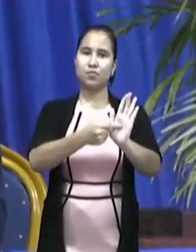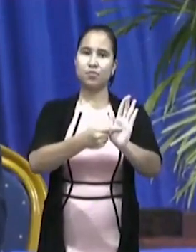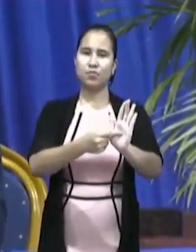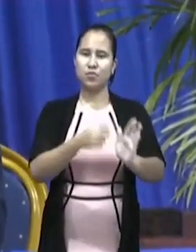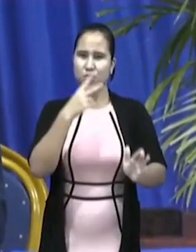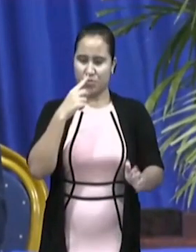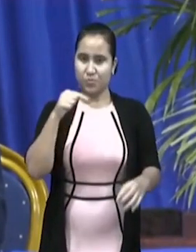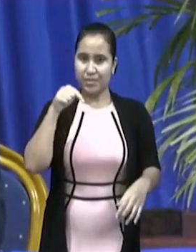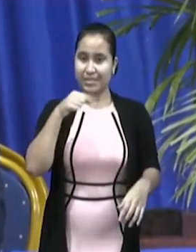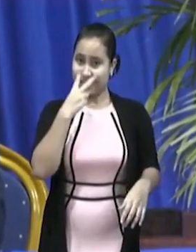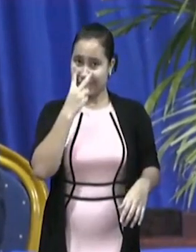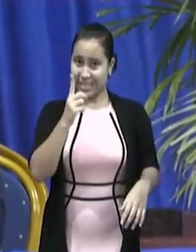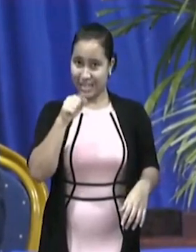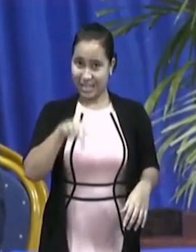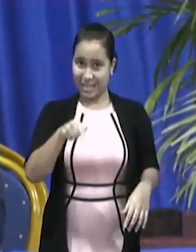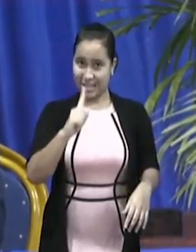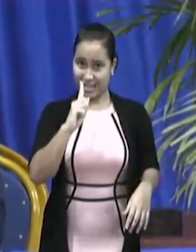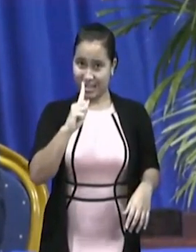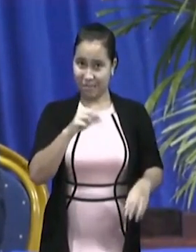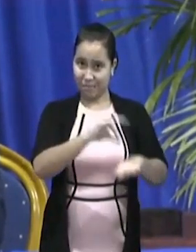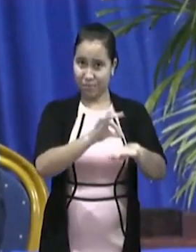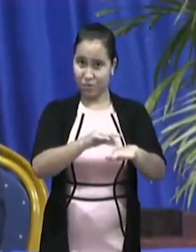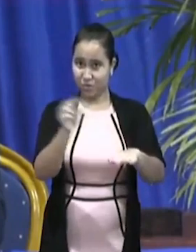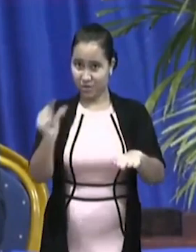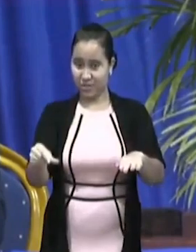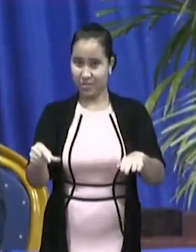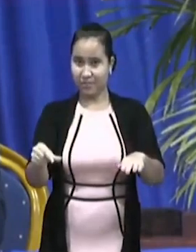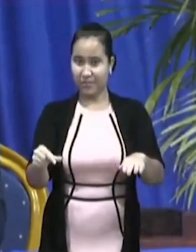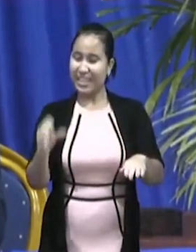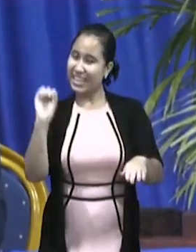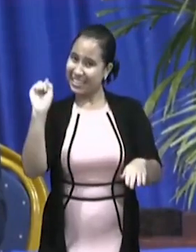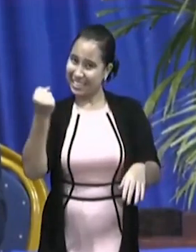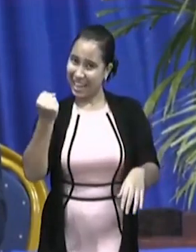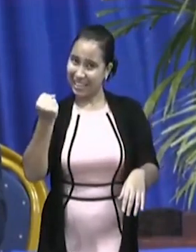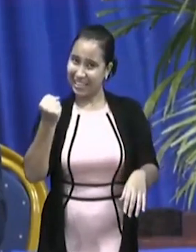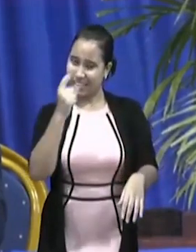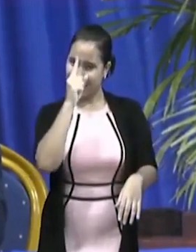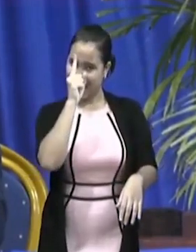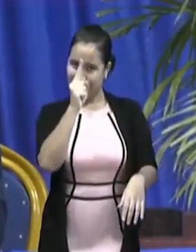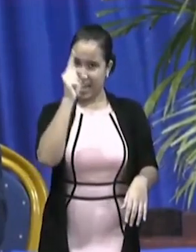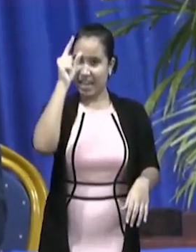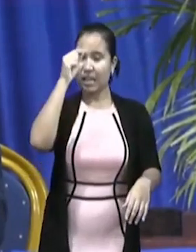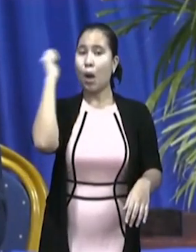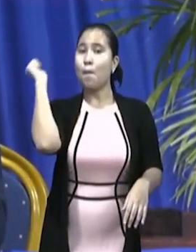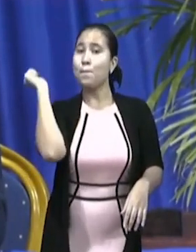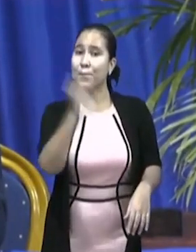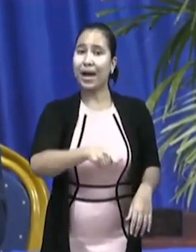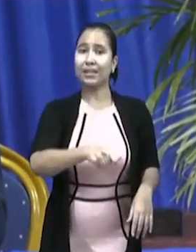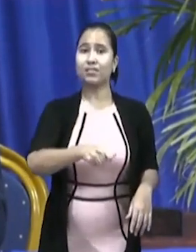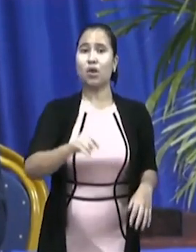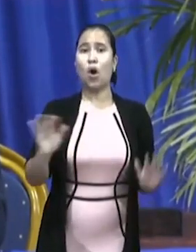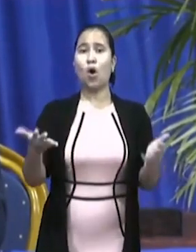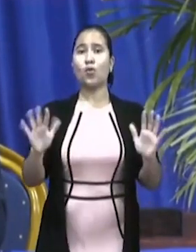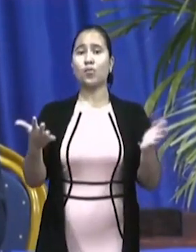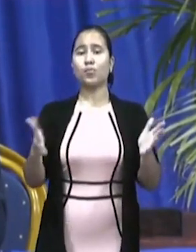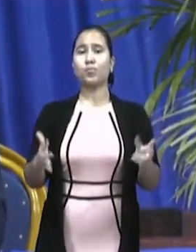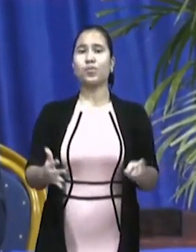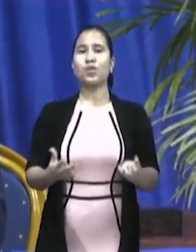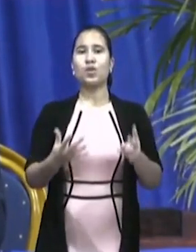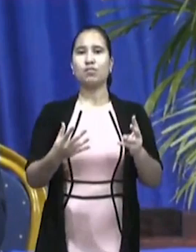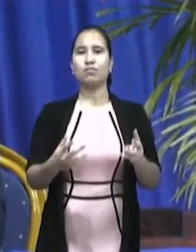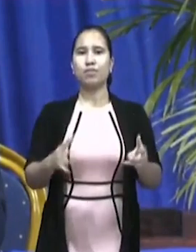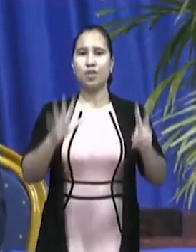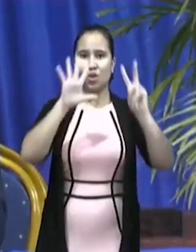in beeld is, bestaat de mogelijkheid dat deze persoon binnen een maand voor meer dan 25